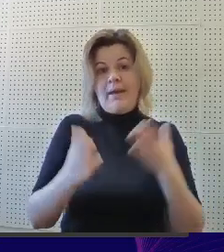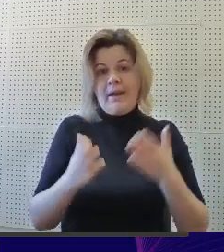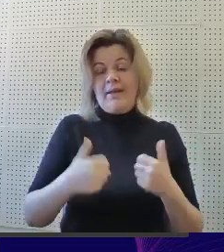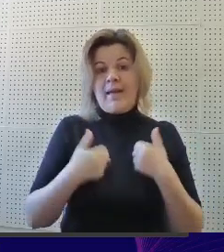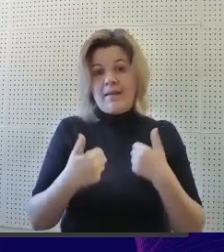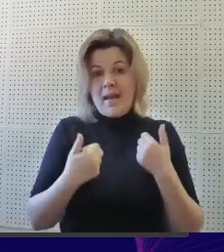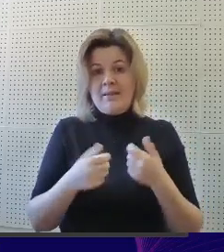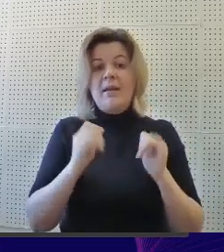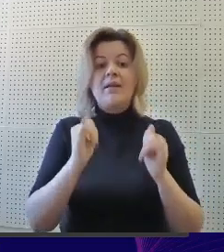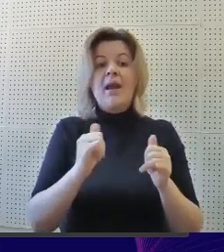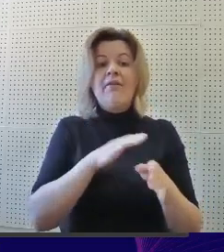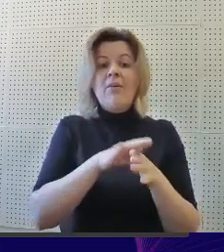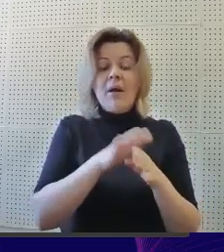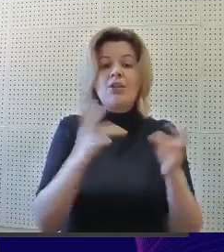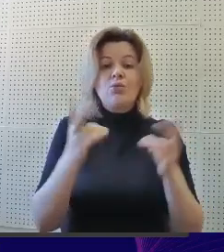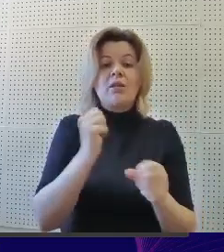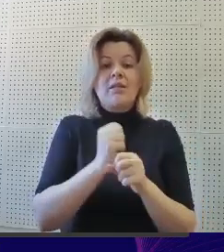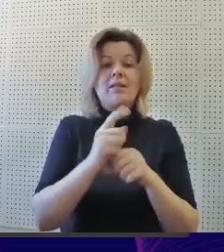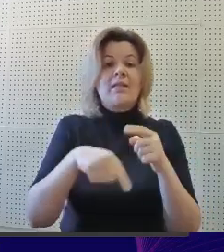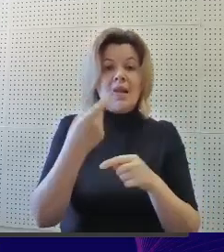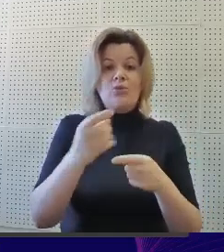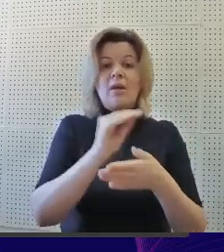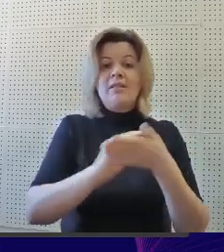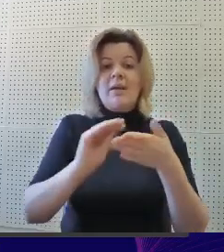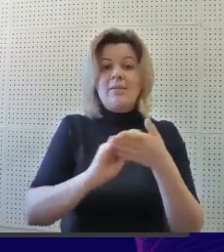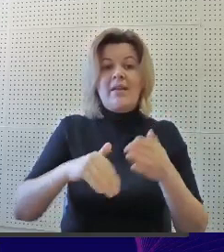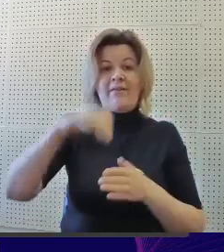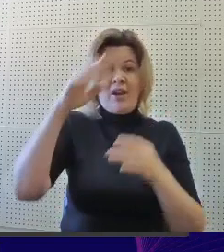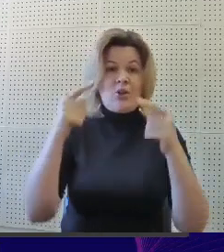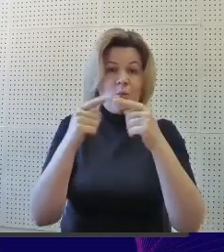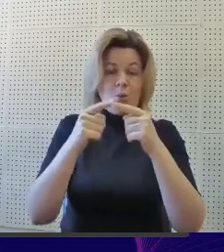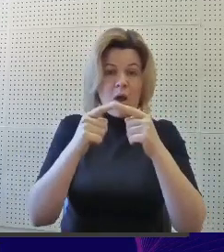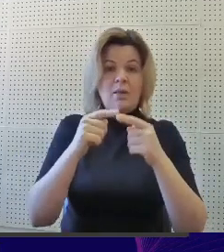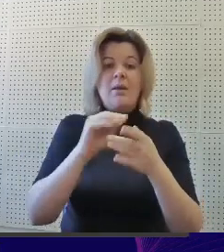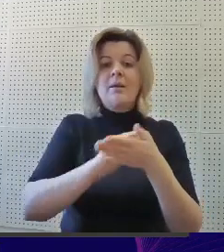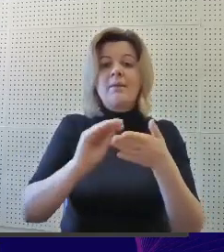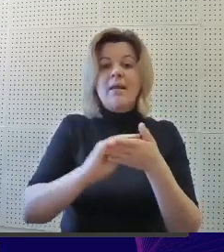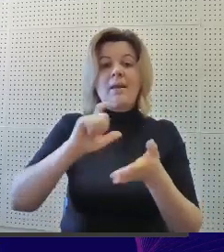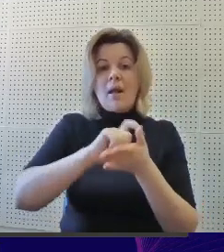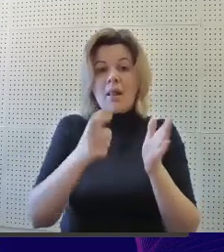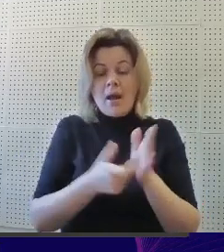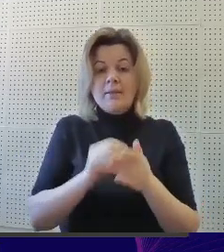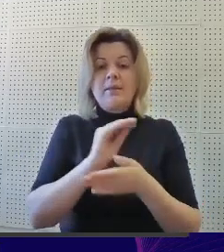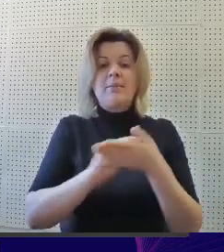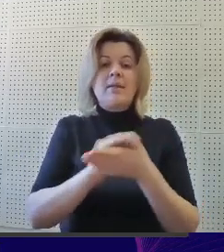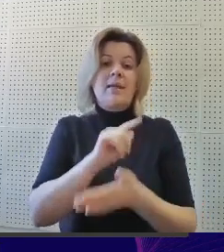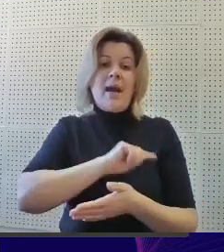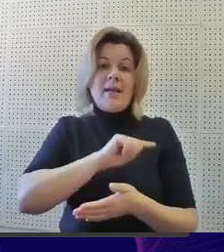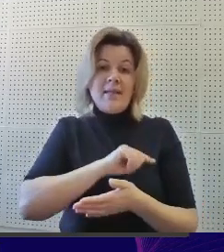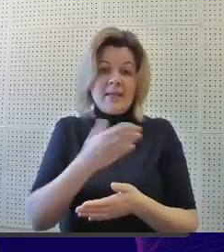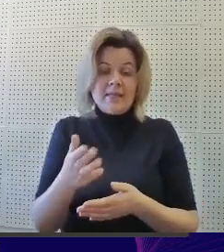необходимо сделать следующие шаги. Записать класс, верхний угол шаблона и его характеристики,